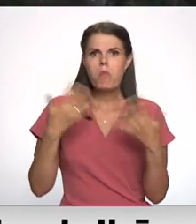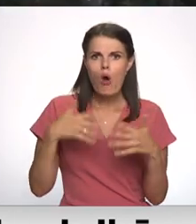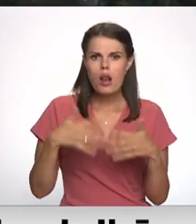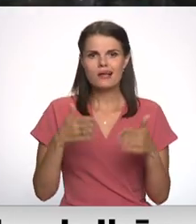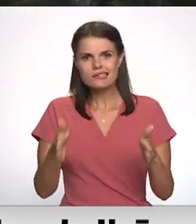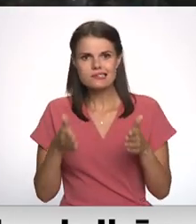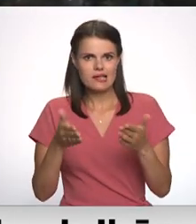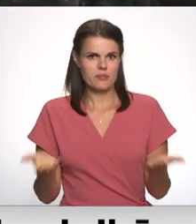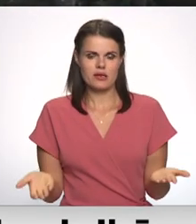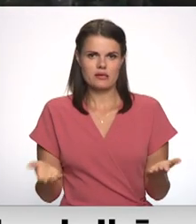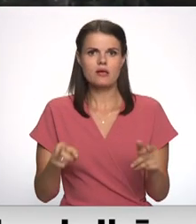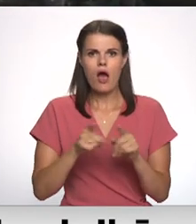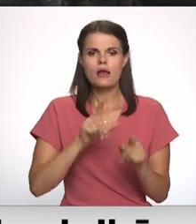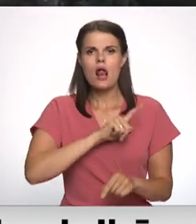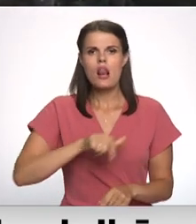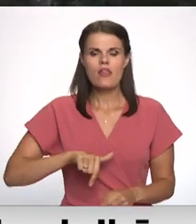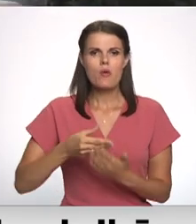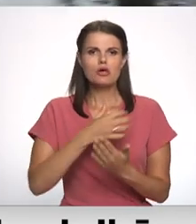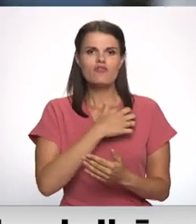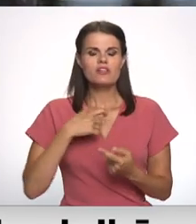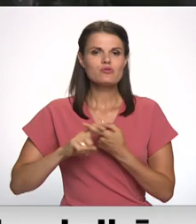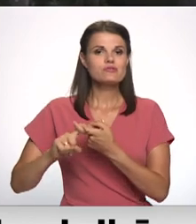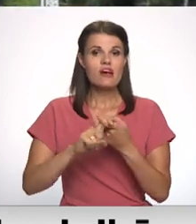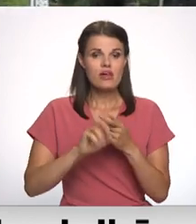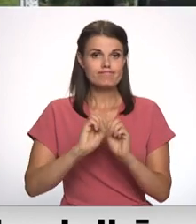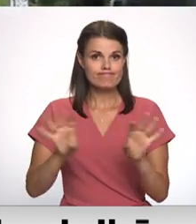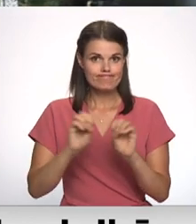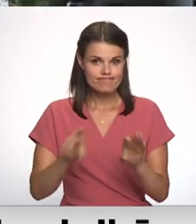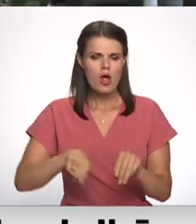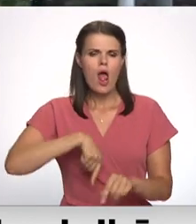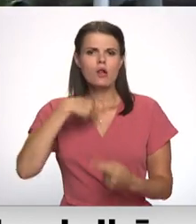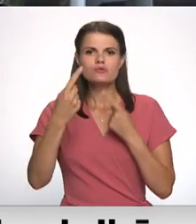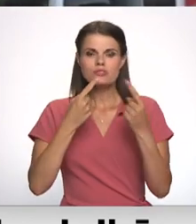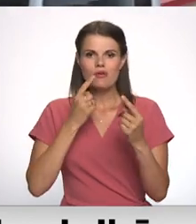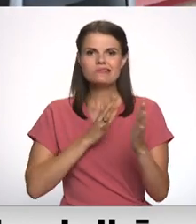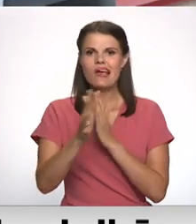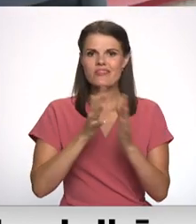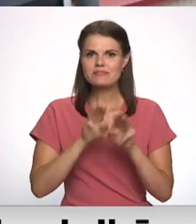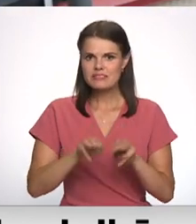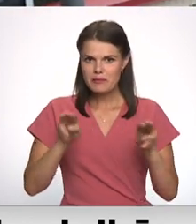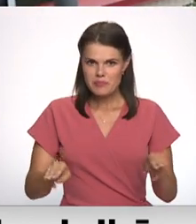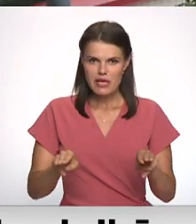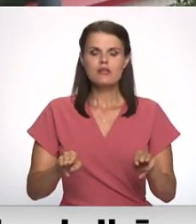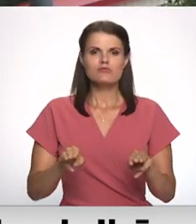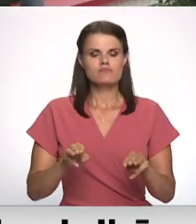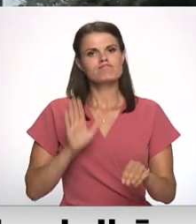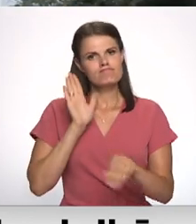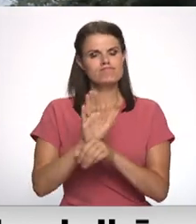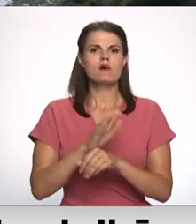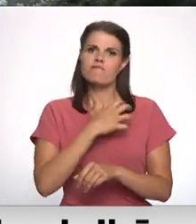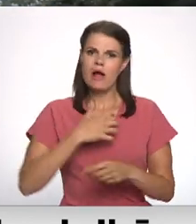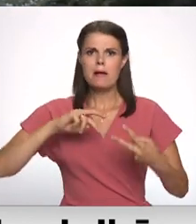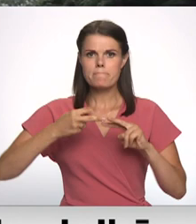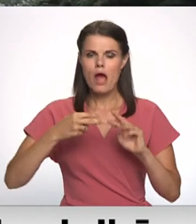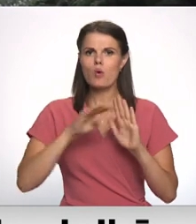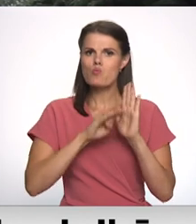Arī Latvijas pašvaldības savienība RTV skaidro, ka, ja vilkstoši sarunās ar satiksmes ministriju, uzstāc uz nepieciešamību mainīt nolikumu,